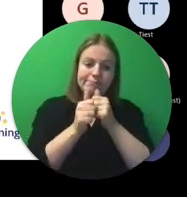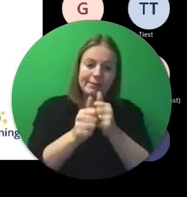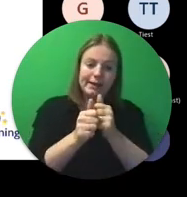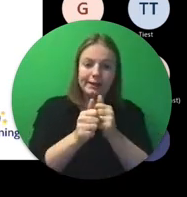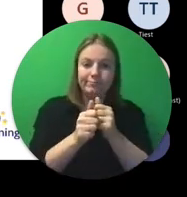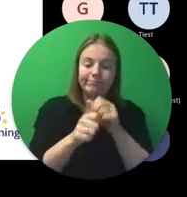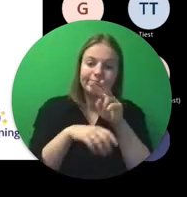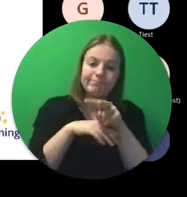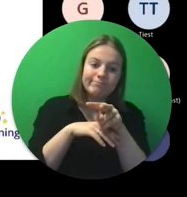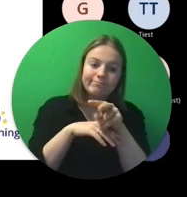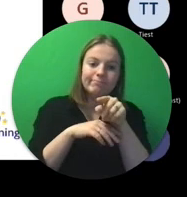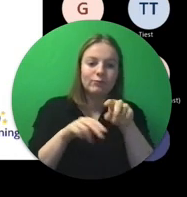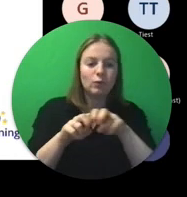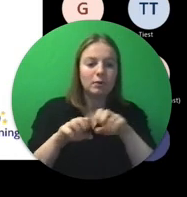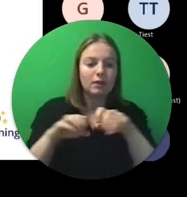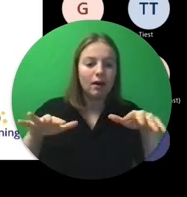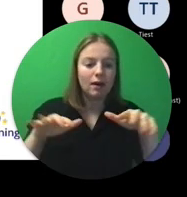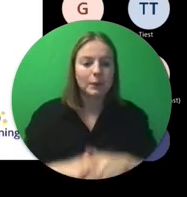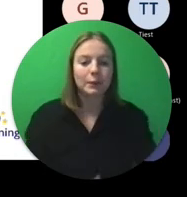deelnemen.